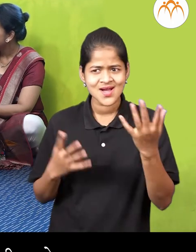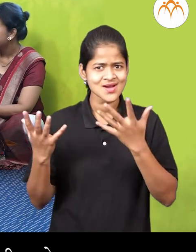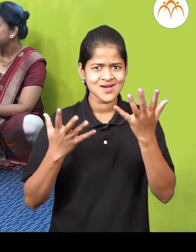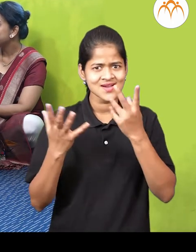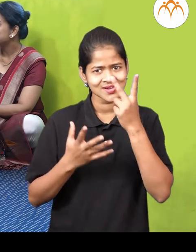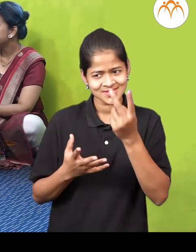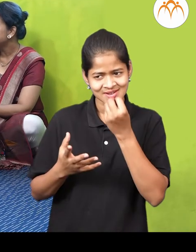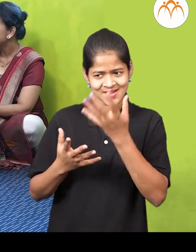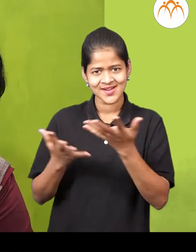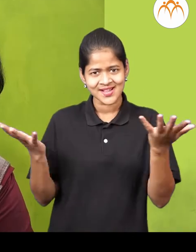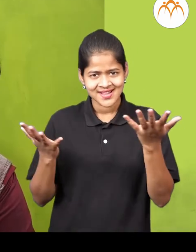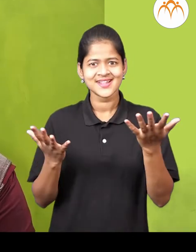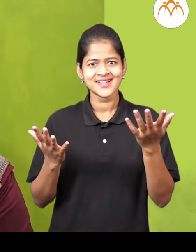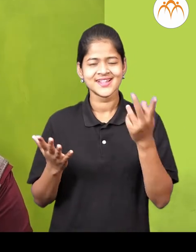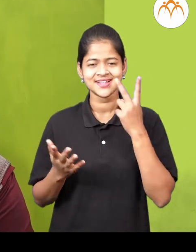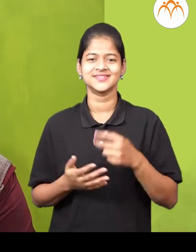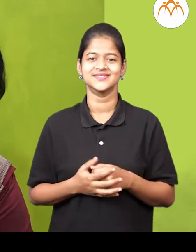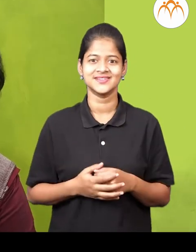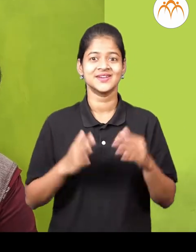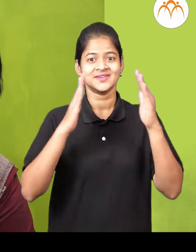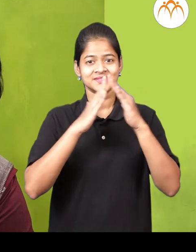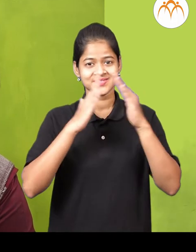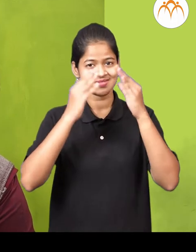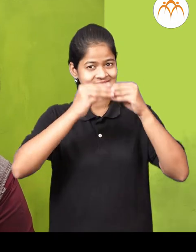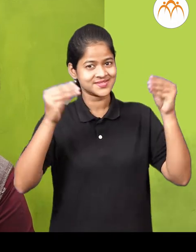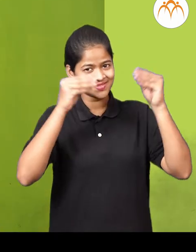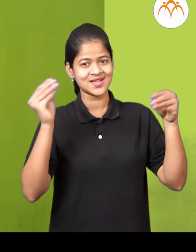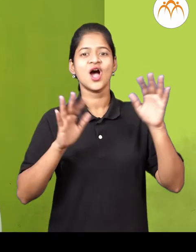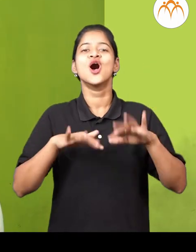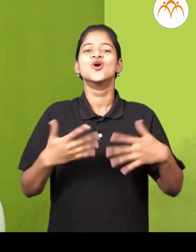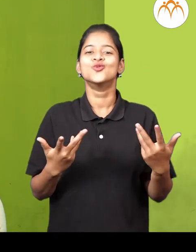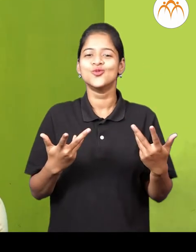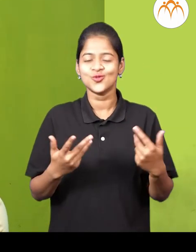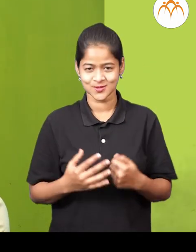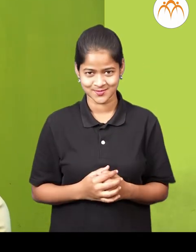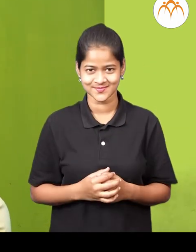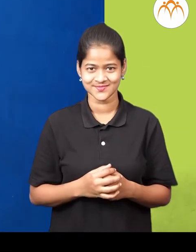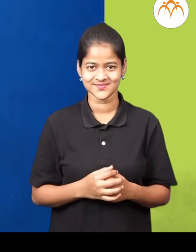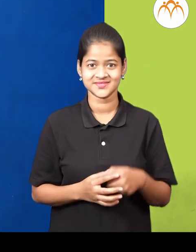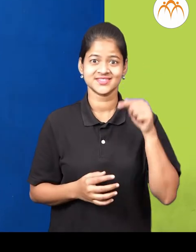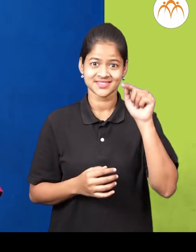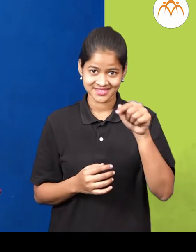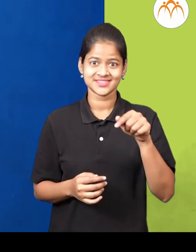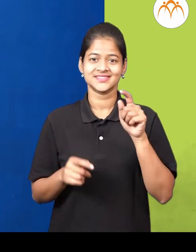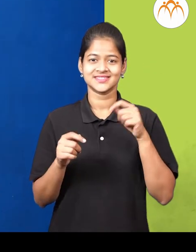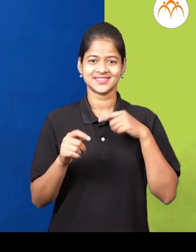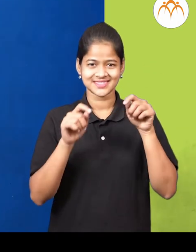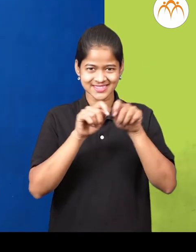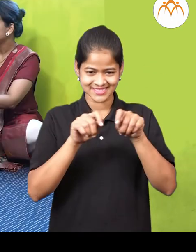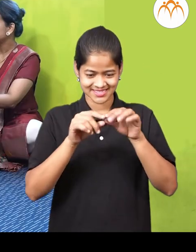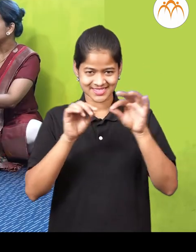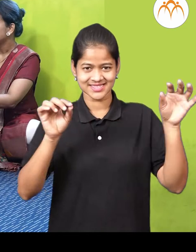फुलान लेत अरे वाँ मापण छान फुलान नी घर सस्वुया कसा सदावनार या फुलाचा माला